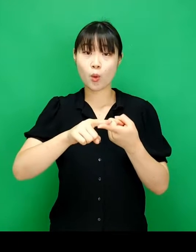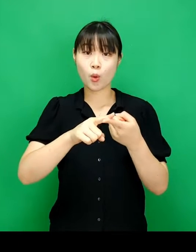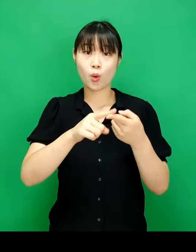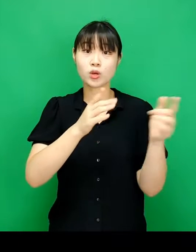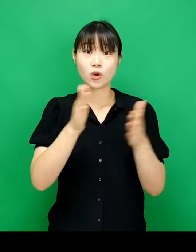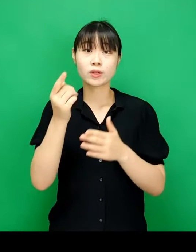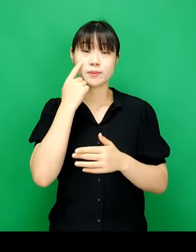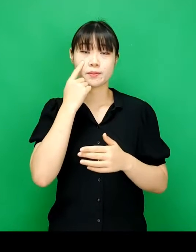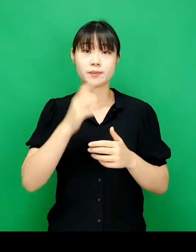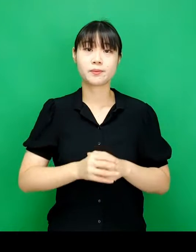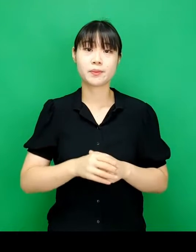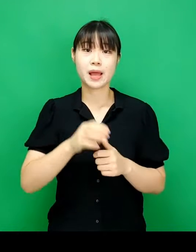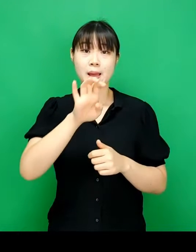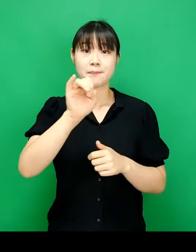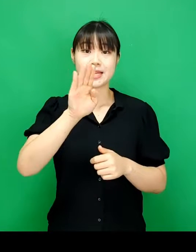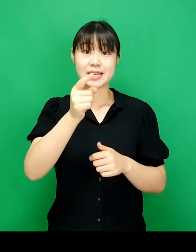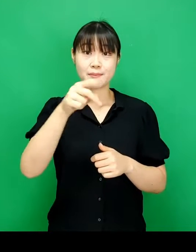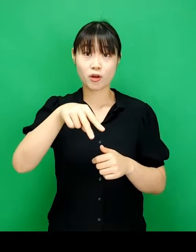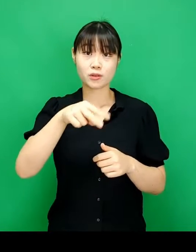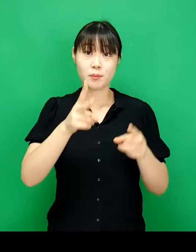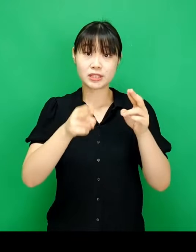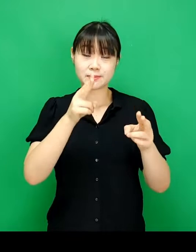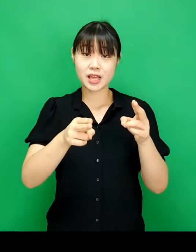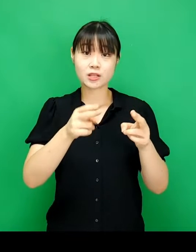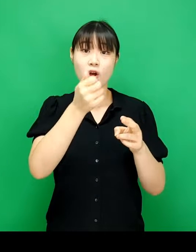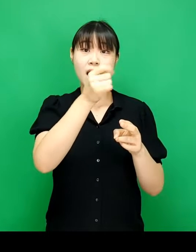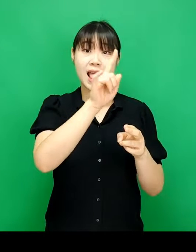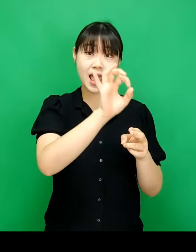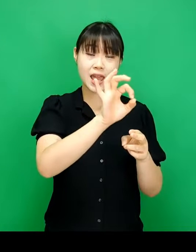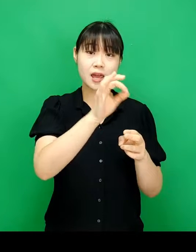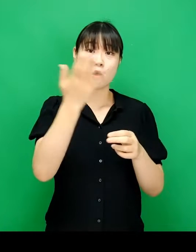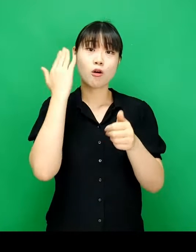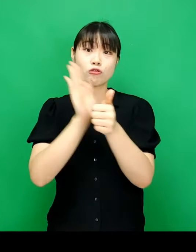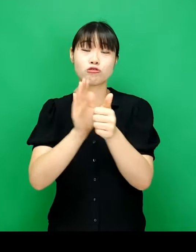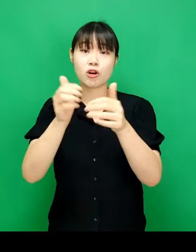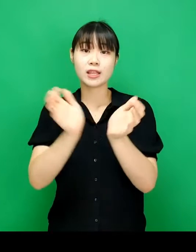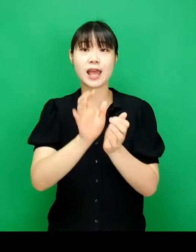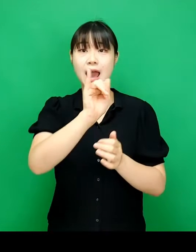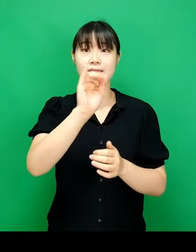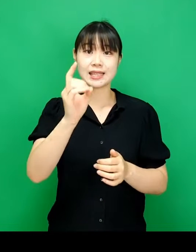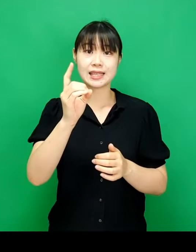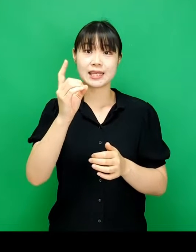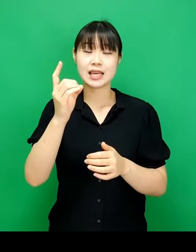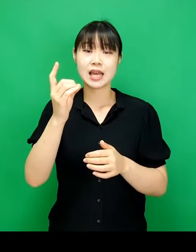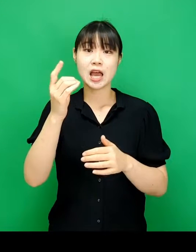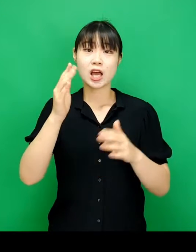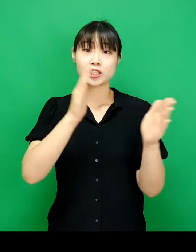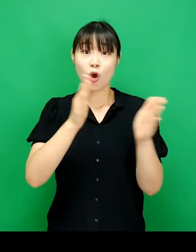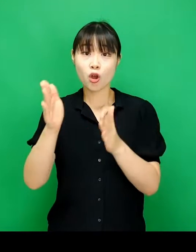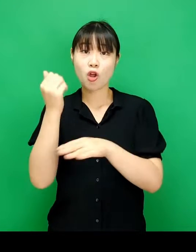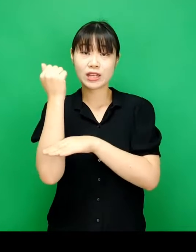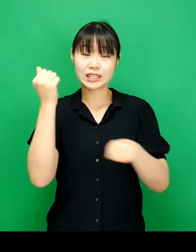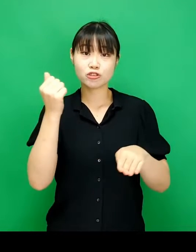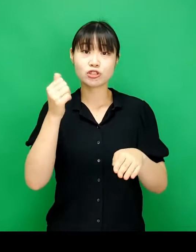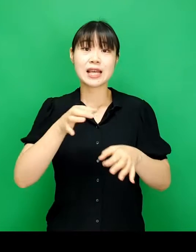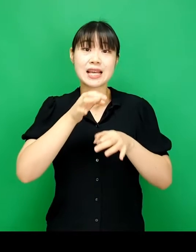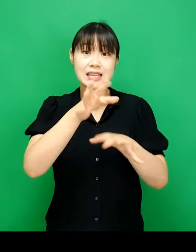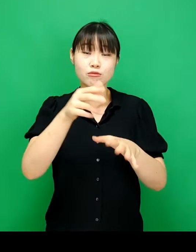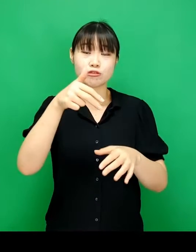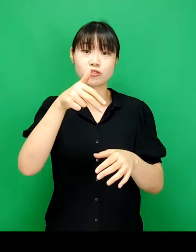피버 테이블 편집기에서 행, 후원회 아이디, 정렬 기준,